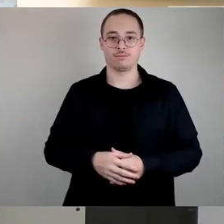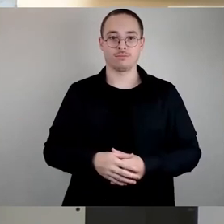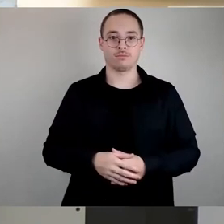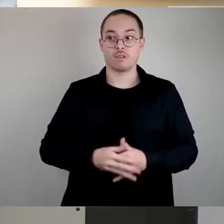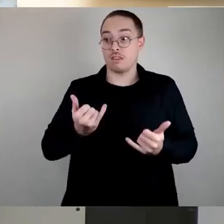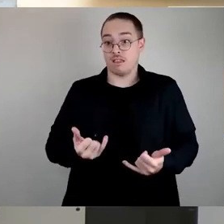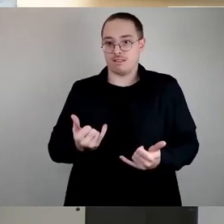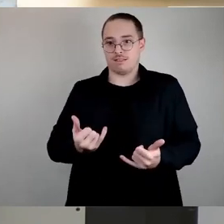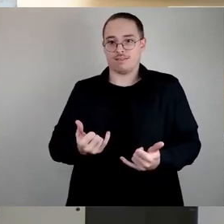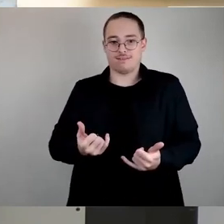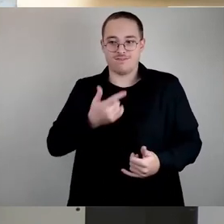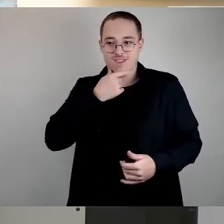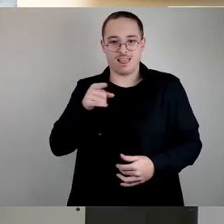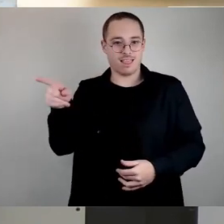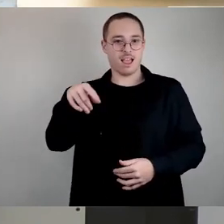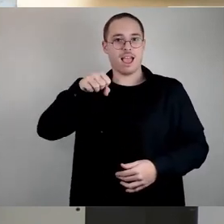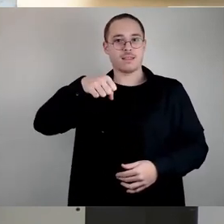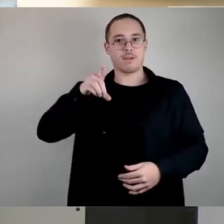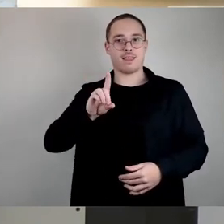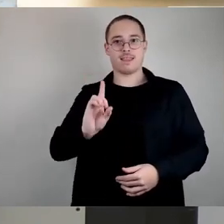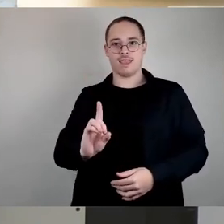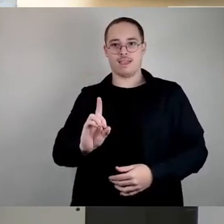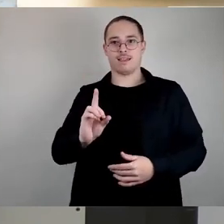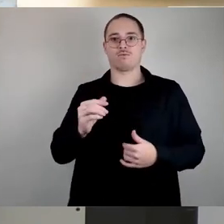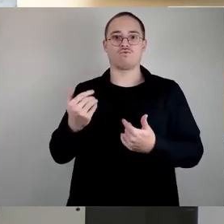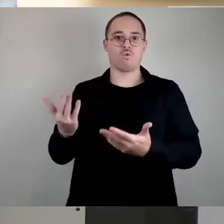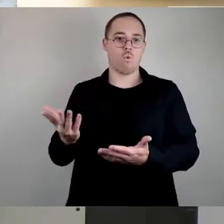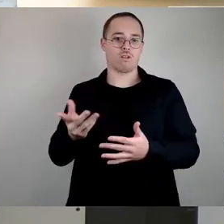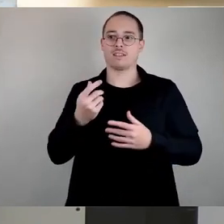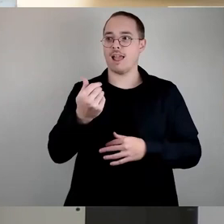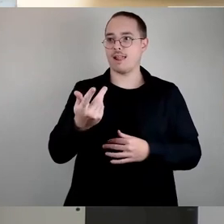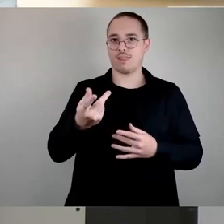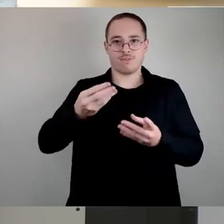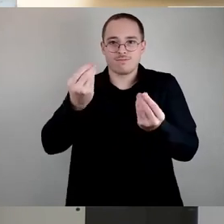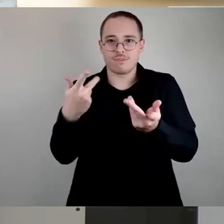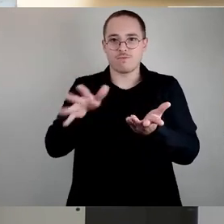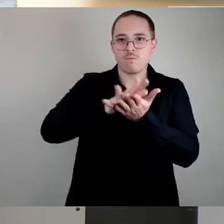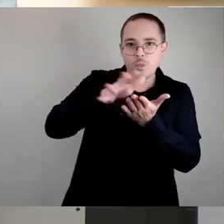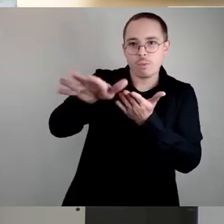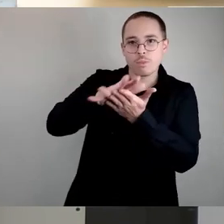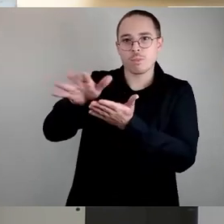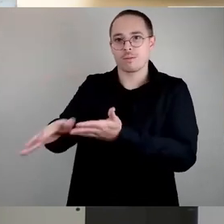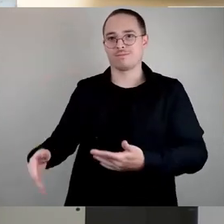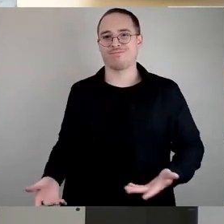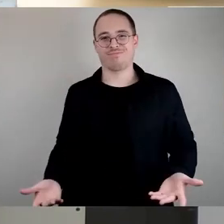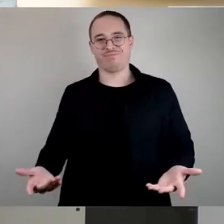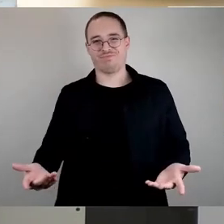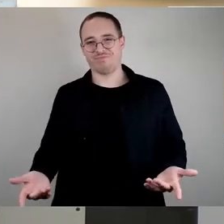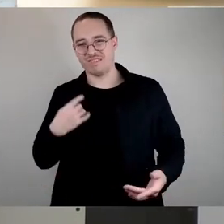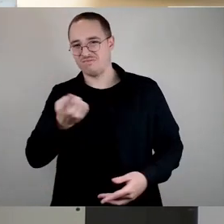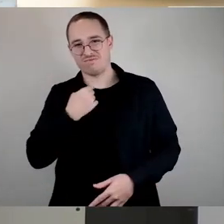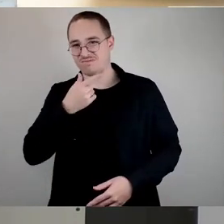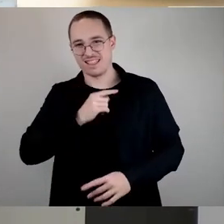konsumtiv auszugeben, mag SPD-Politik sein, unsere ist es nicht. Frei von jeder Finanzierung